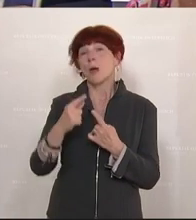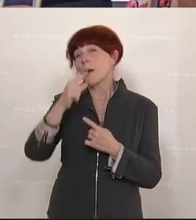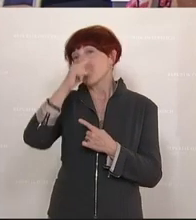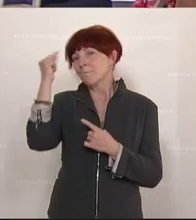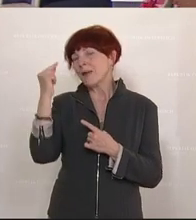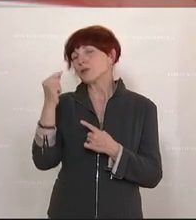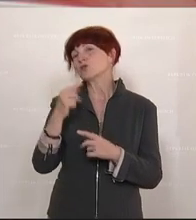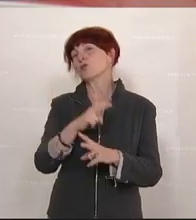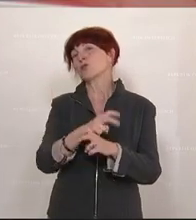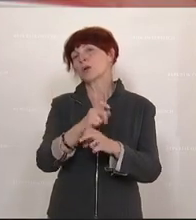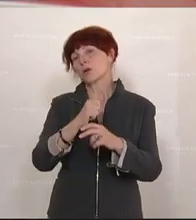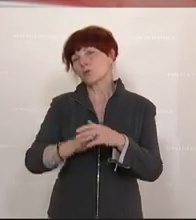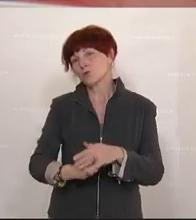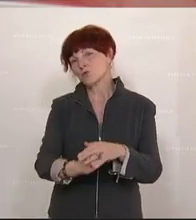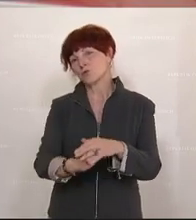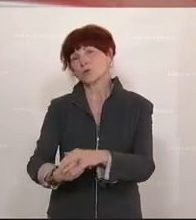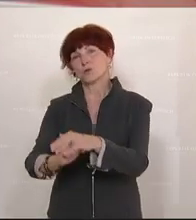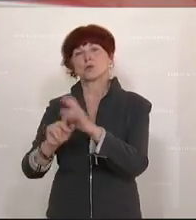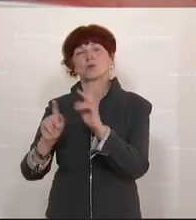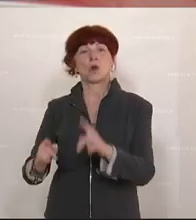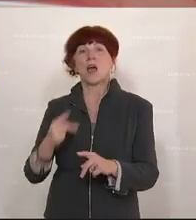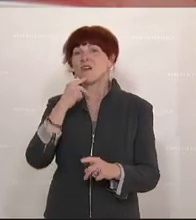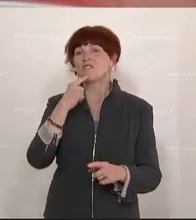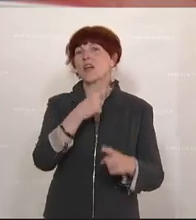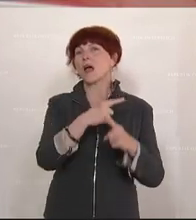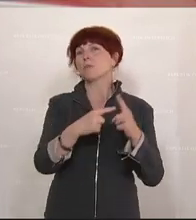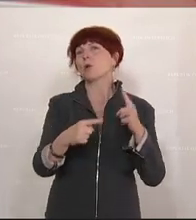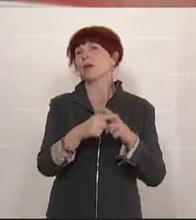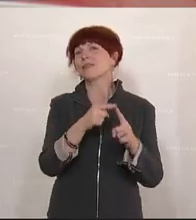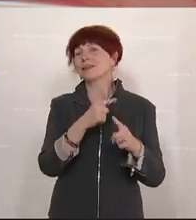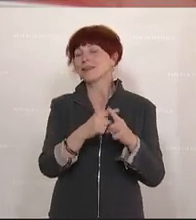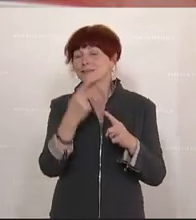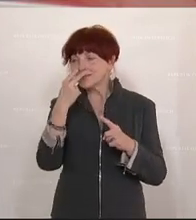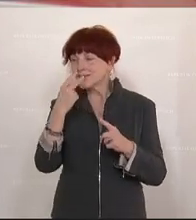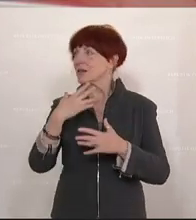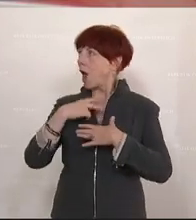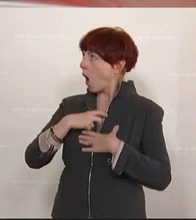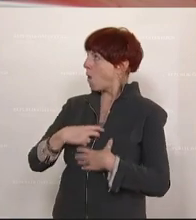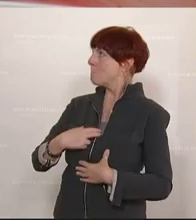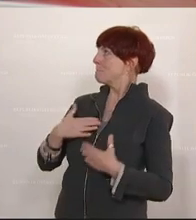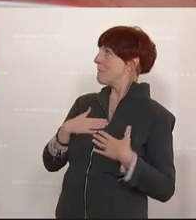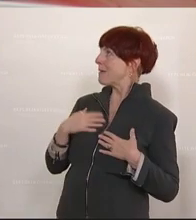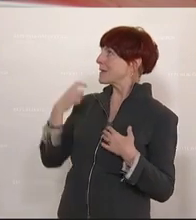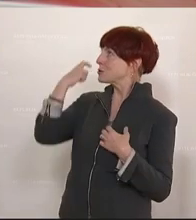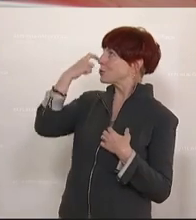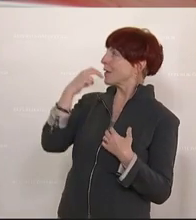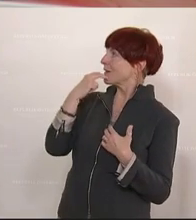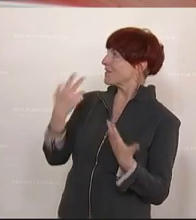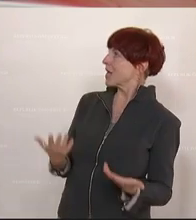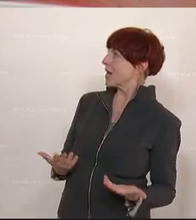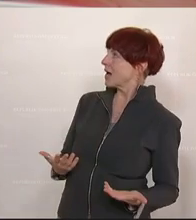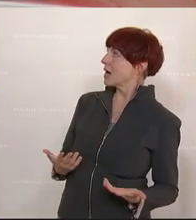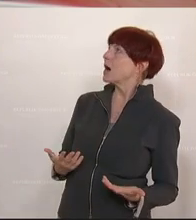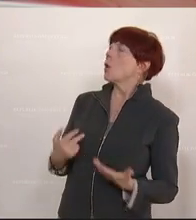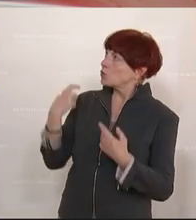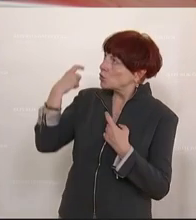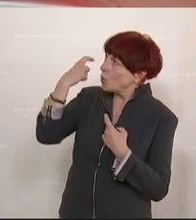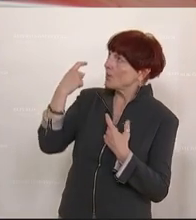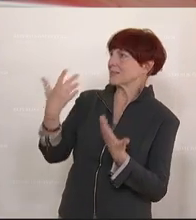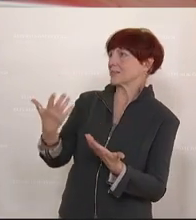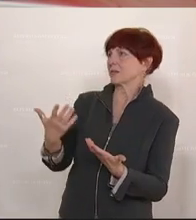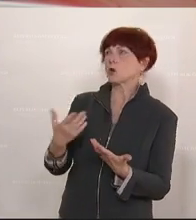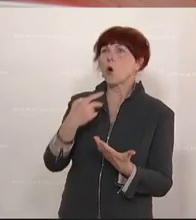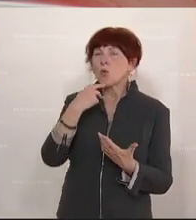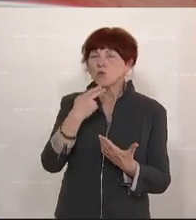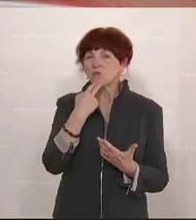unterstützen? Wer in der Politik sieht meine Sorgen und kümmert sich darum? Und vor allem, wer bringt die Dinge gemeinsam am